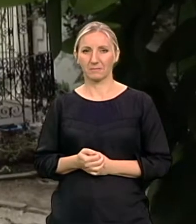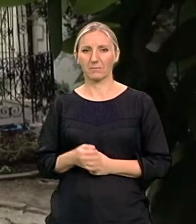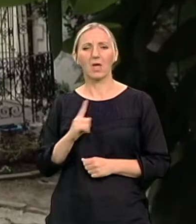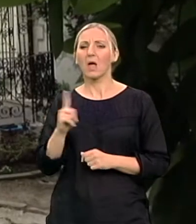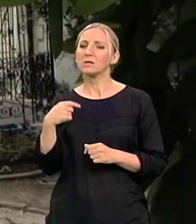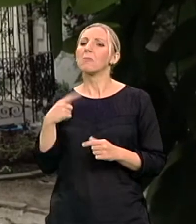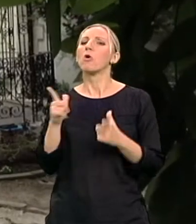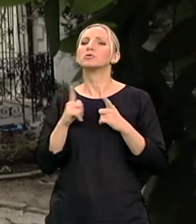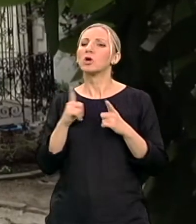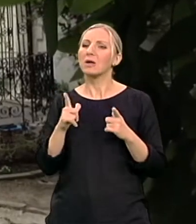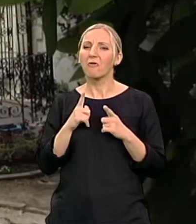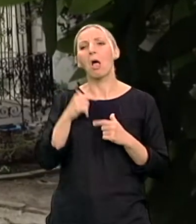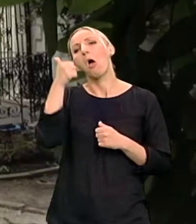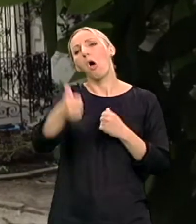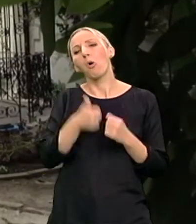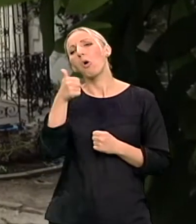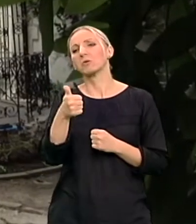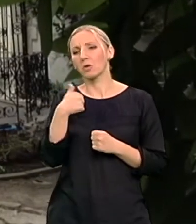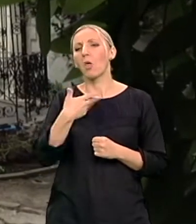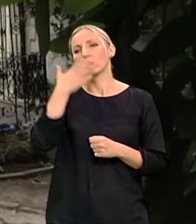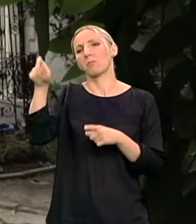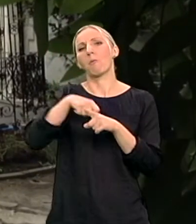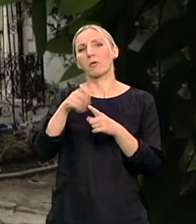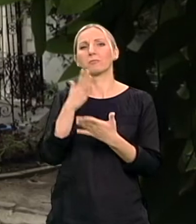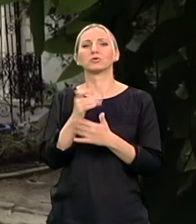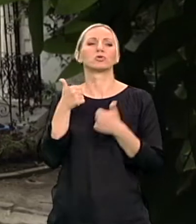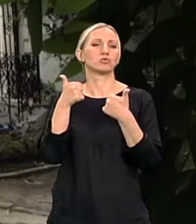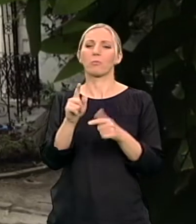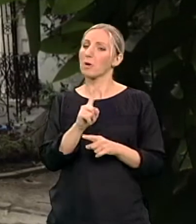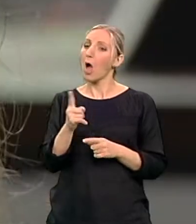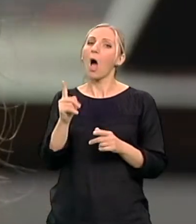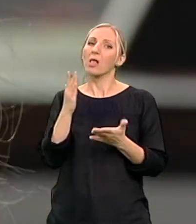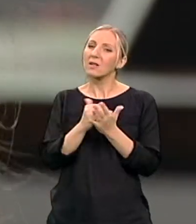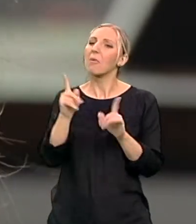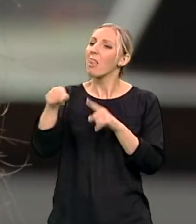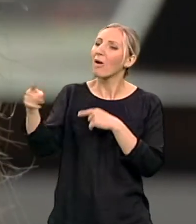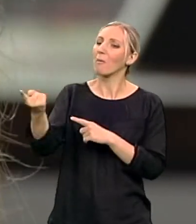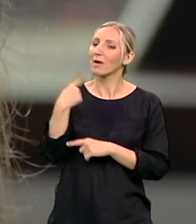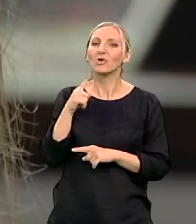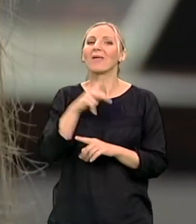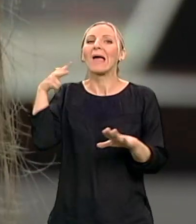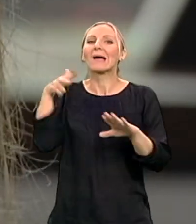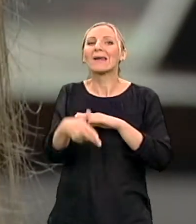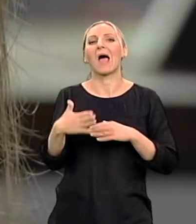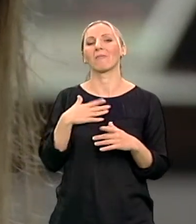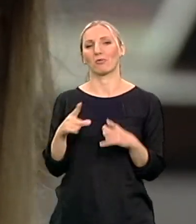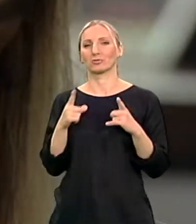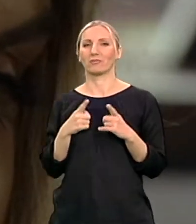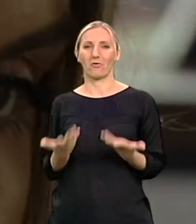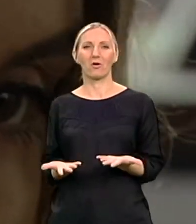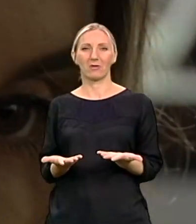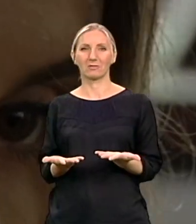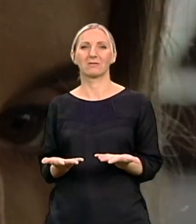kaže E ti ćeš ne znam za godinu dana oporaviti se sve će biti super. Ali da mi kaže kao nije kraj tvojeg života. To bi bilo dovoljno u tom